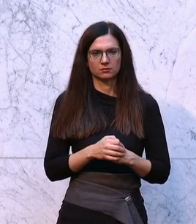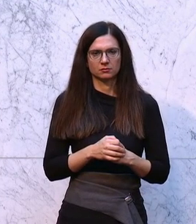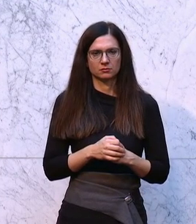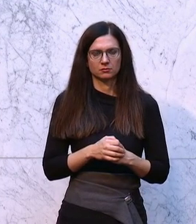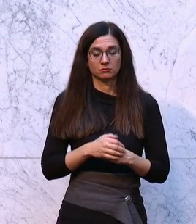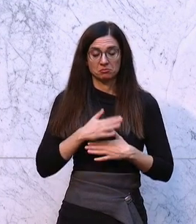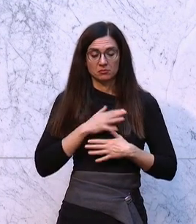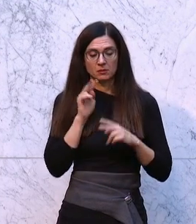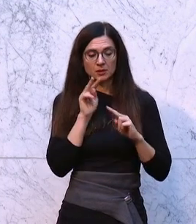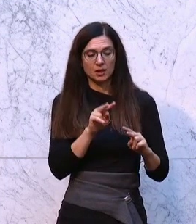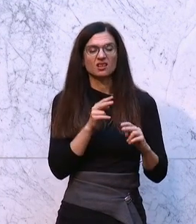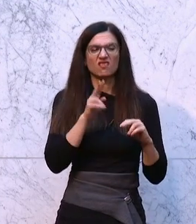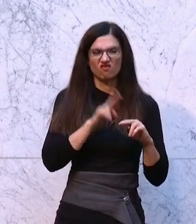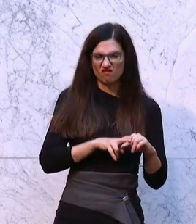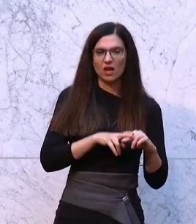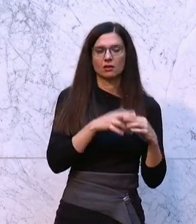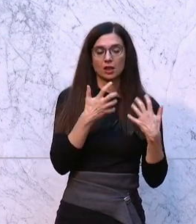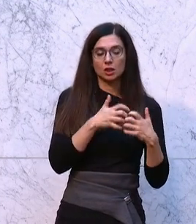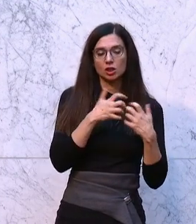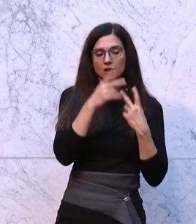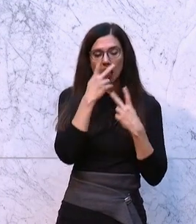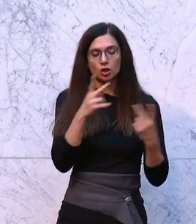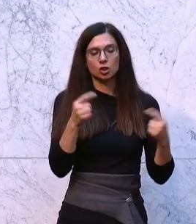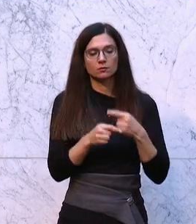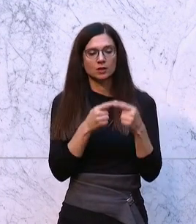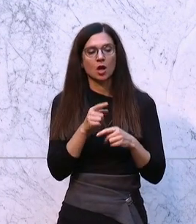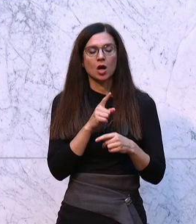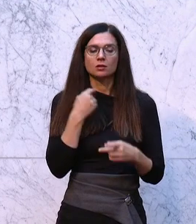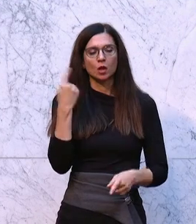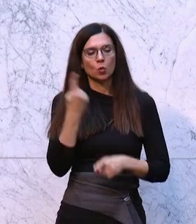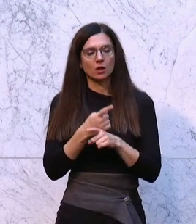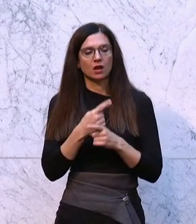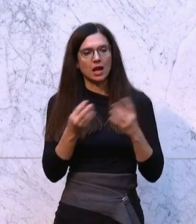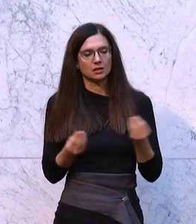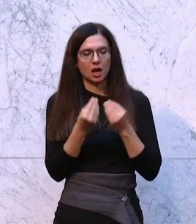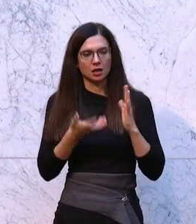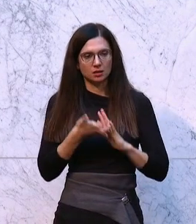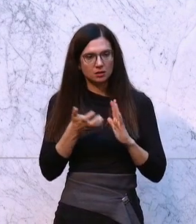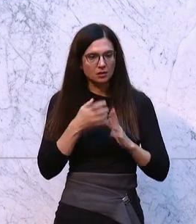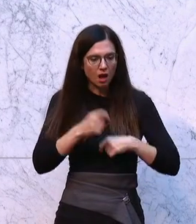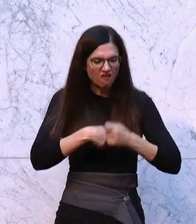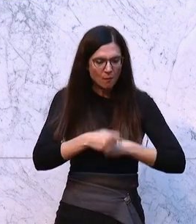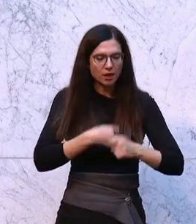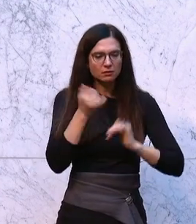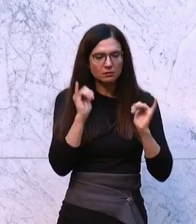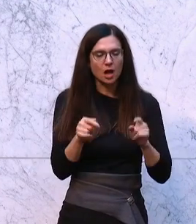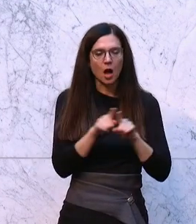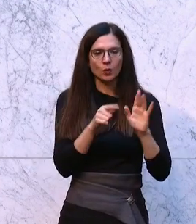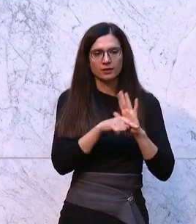muss man die Geschichte als nachfolgende Generation objektiv und sachlich aufarbeiten, natürlich auch die negativen Kapitel,